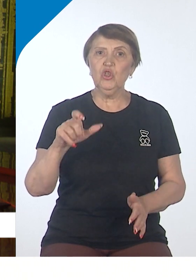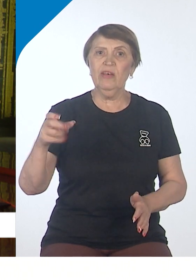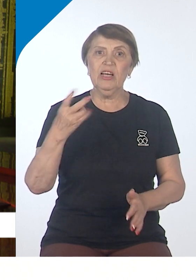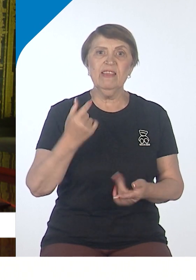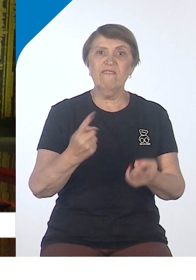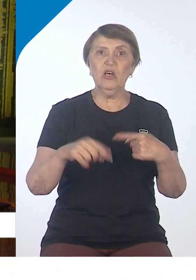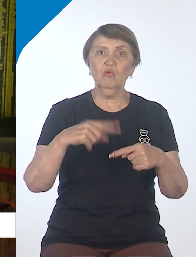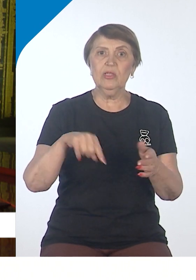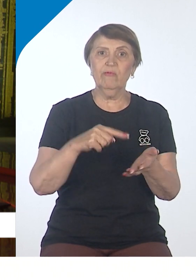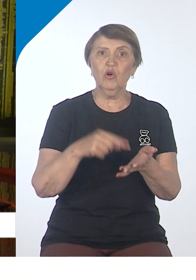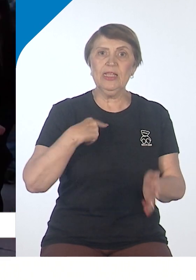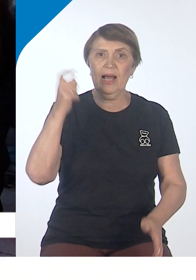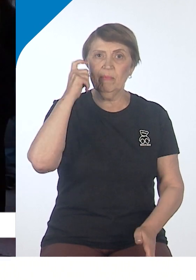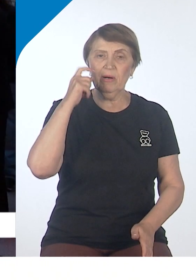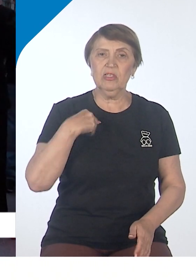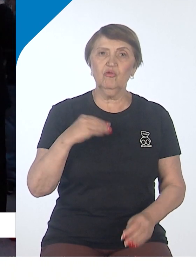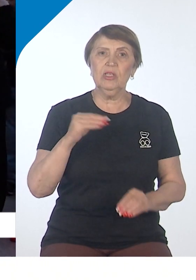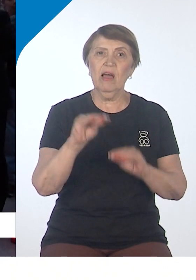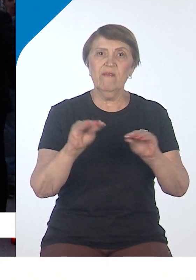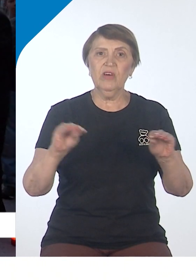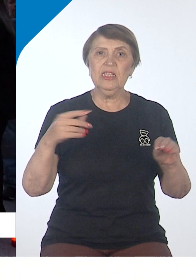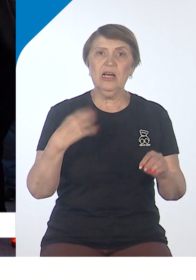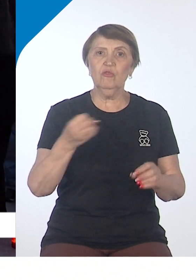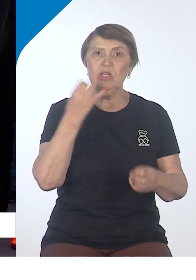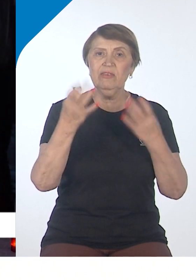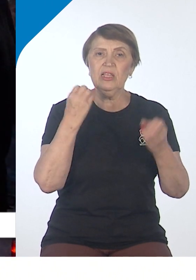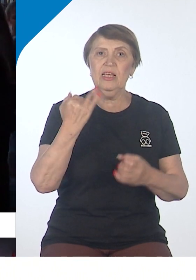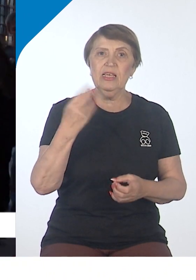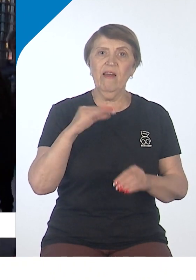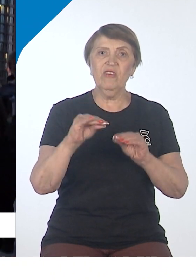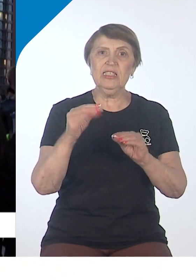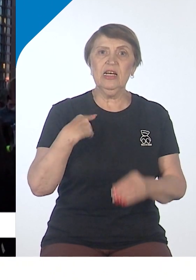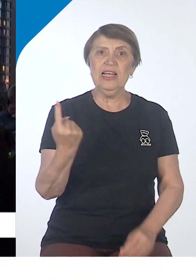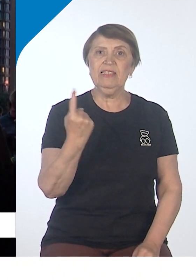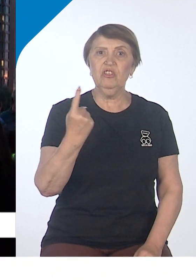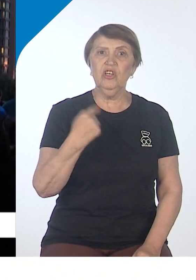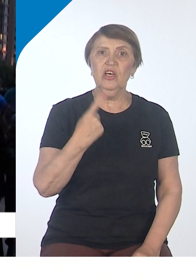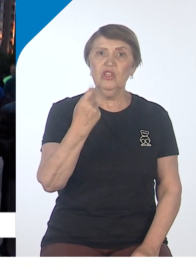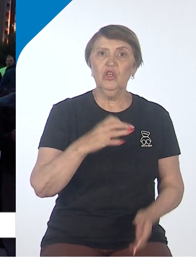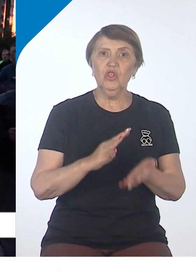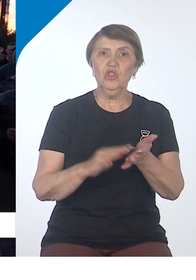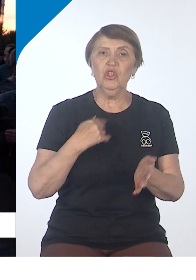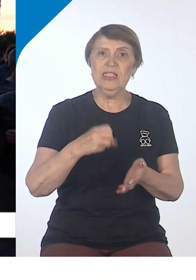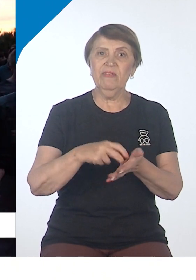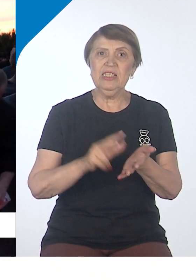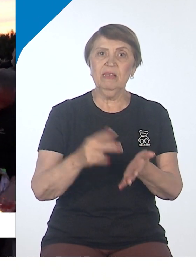площади славы возлагают цветы и зажигают 1418 свечей. У мемориала вечный огонь.